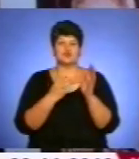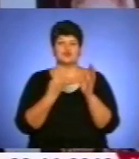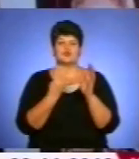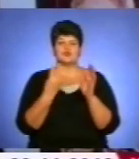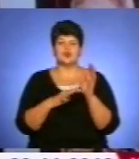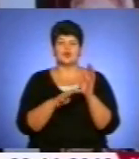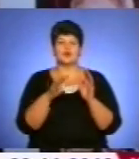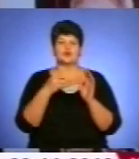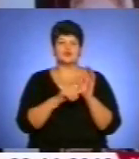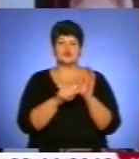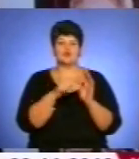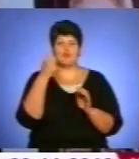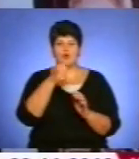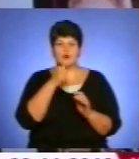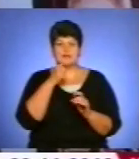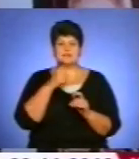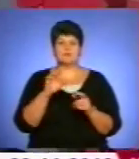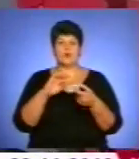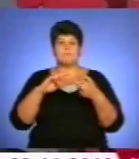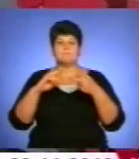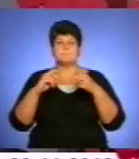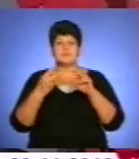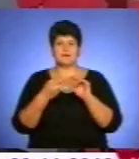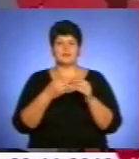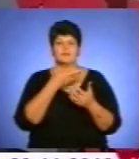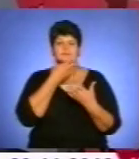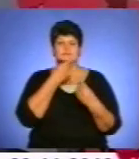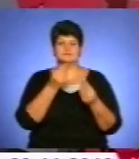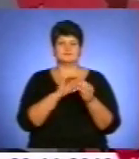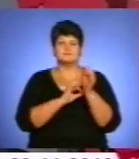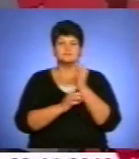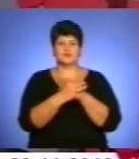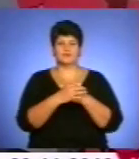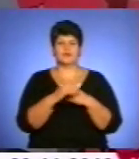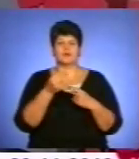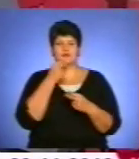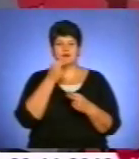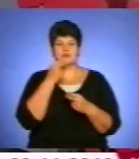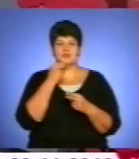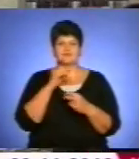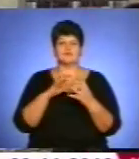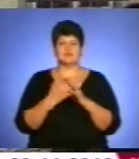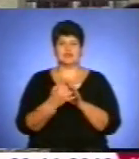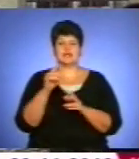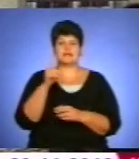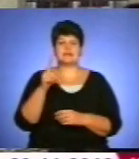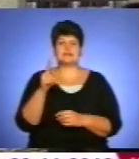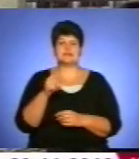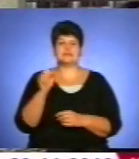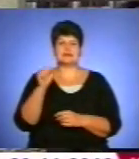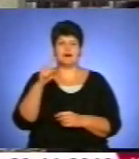селяни зі Східної України обміняли прикрасу на харчі у селі Заздрість та Ребовлянського району. Це якби